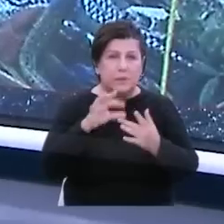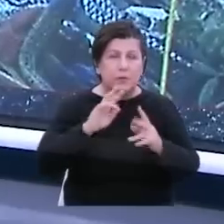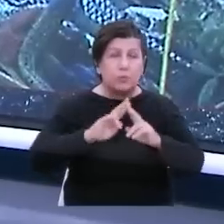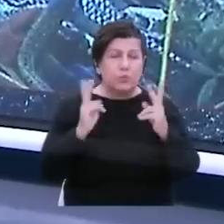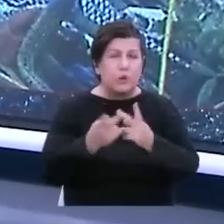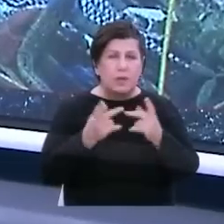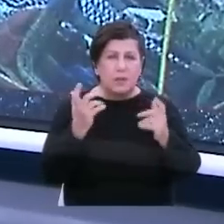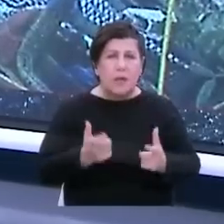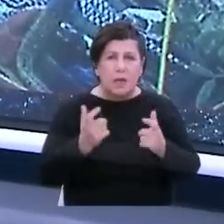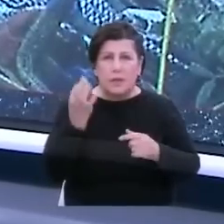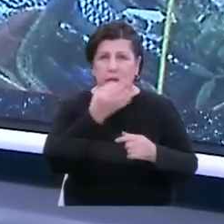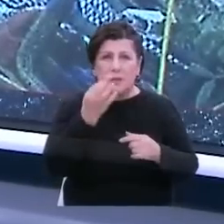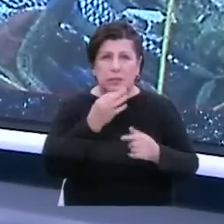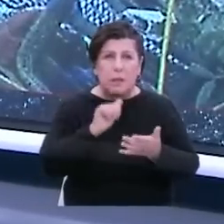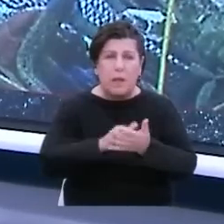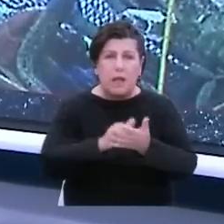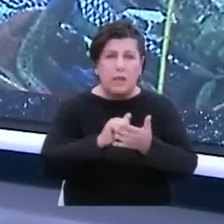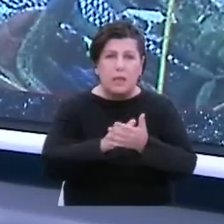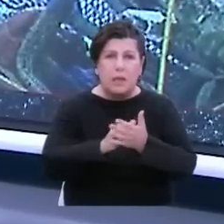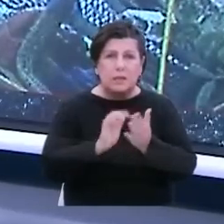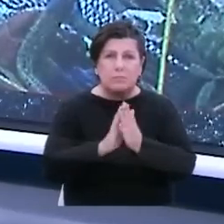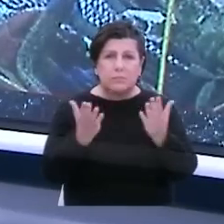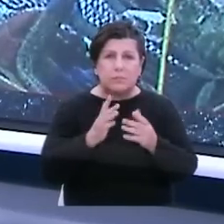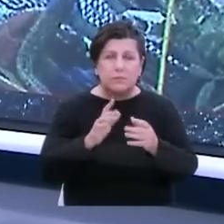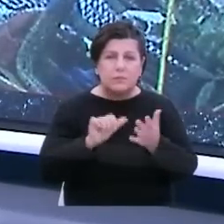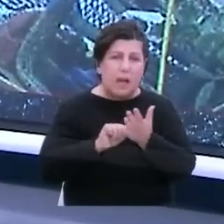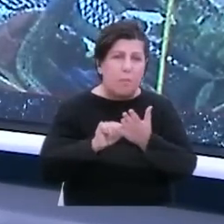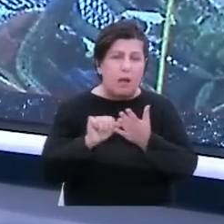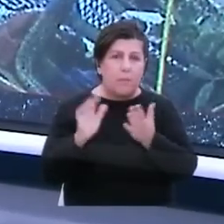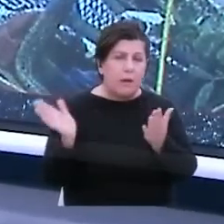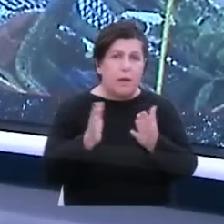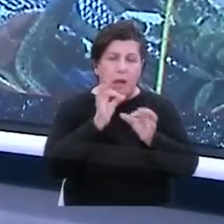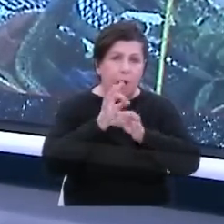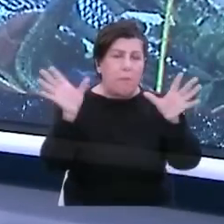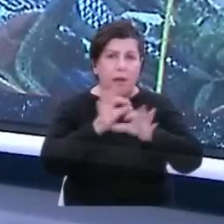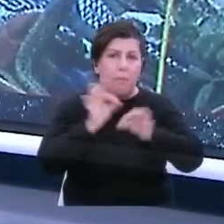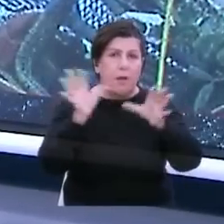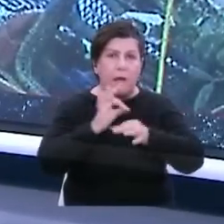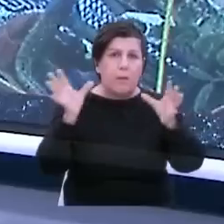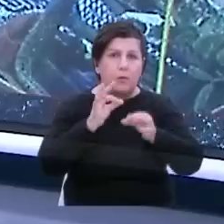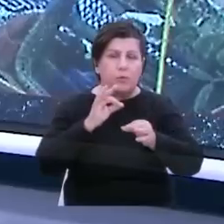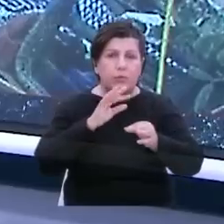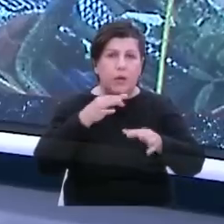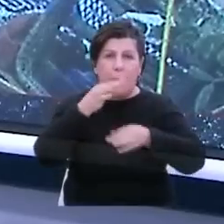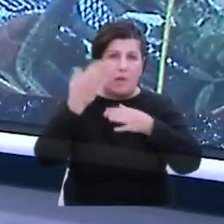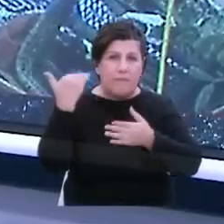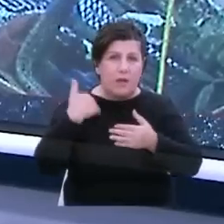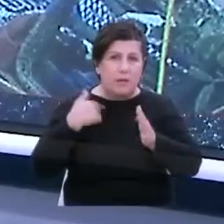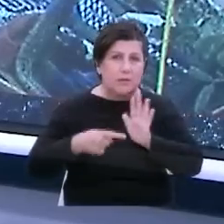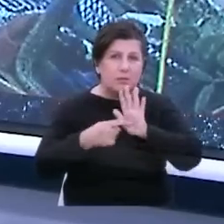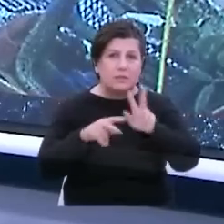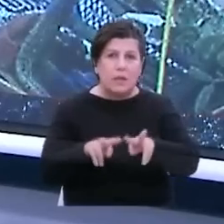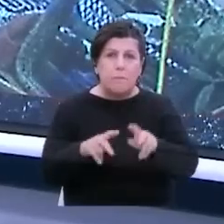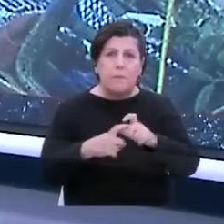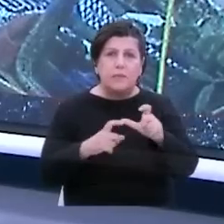dünyanın en önemli medya organlarının tamamının manşetinde yer aldığı fotoğraf değerli seyirciler. Ekranlarınıza getirmiştim. Mesut